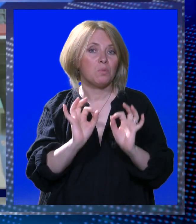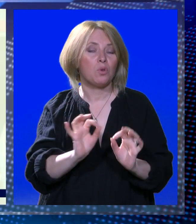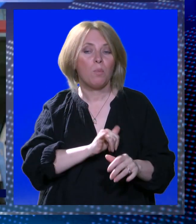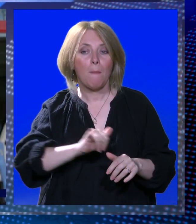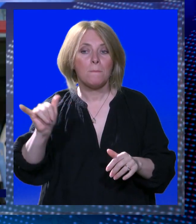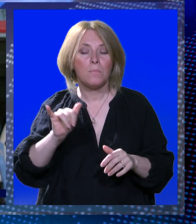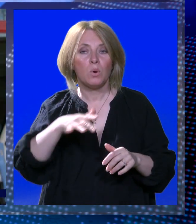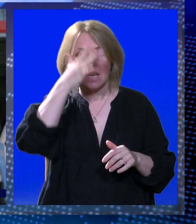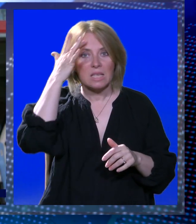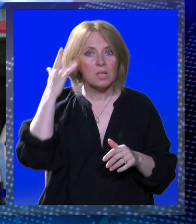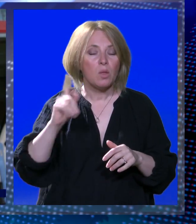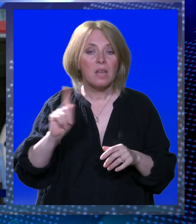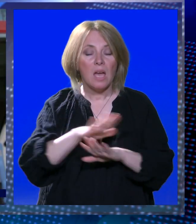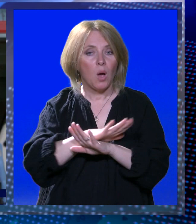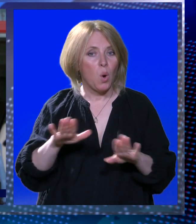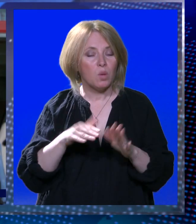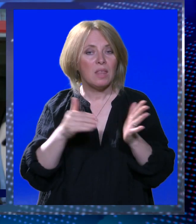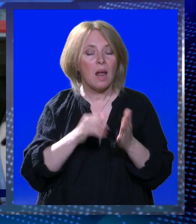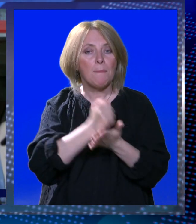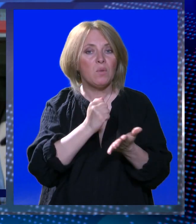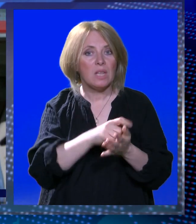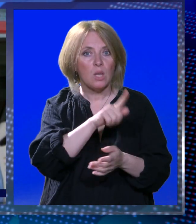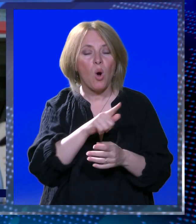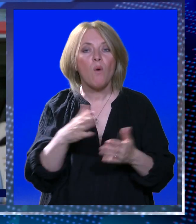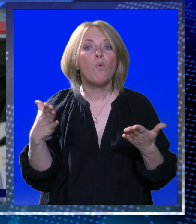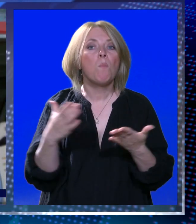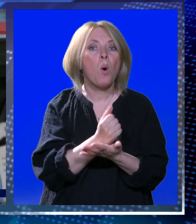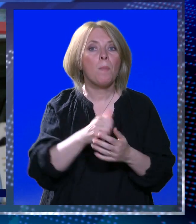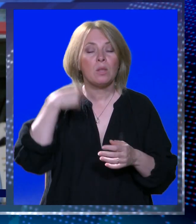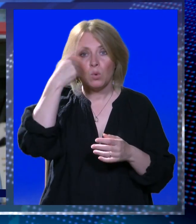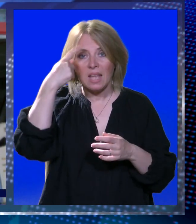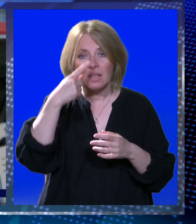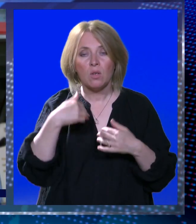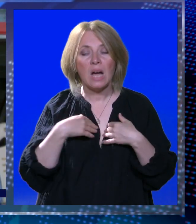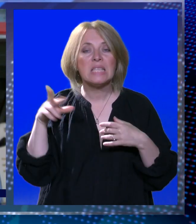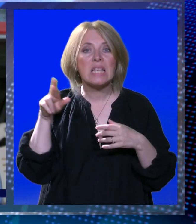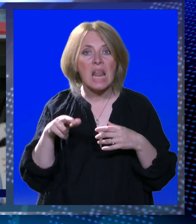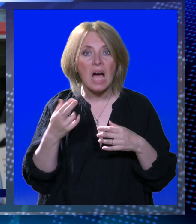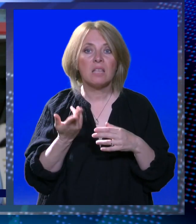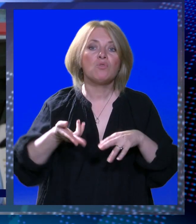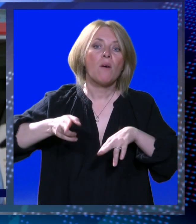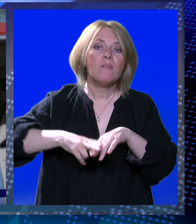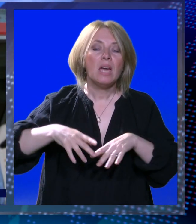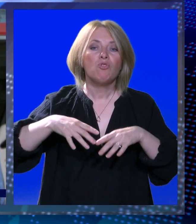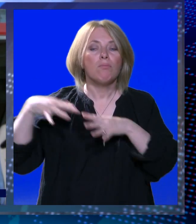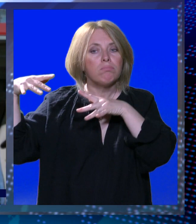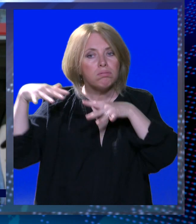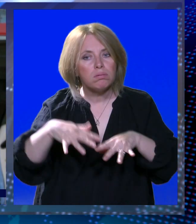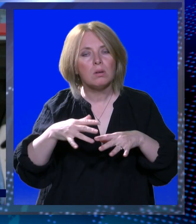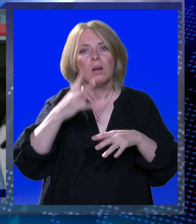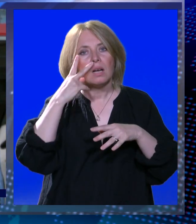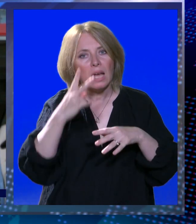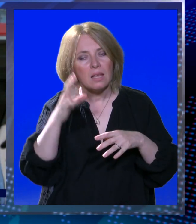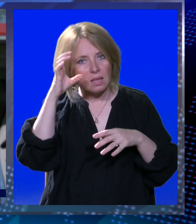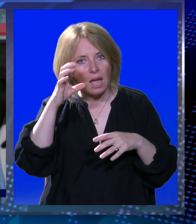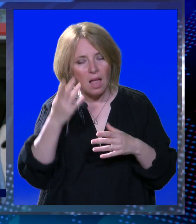dobrom putu. Sezona još nikako nije gotova, treba potvrditi ovu pobjedu u nedlju. Pred ja se nadam što većim brojem na poljudu, ako ne možda i punim vidit ćemo.